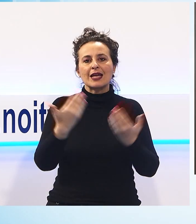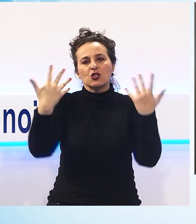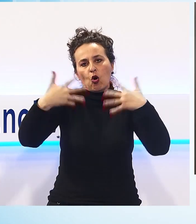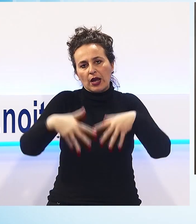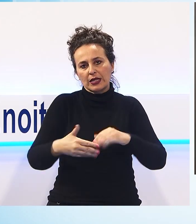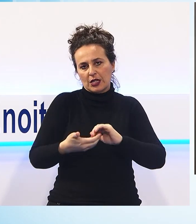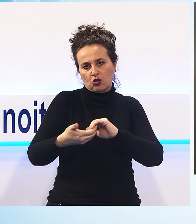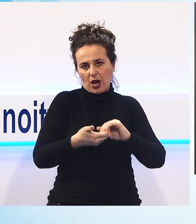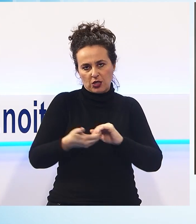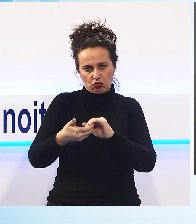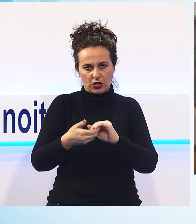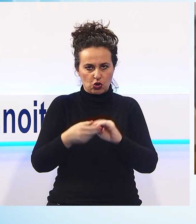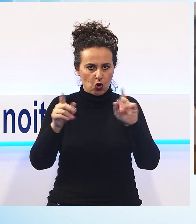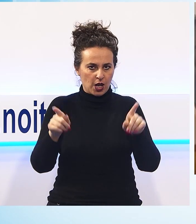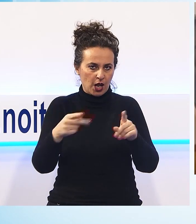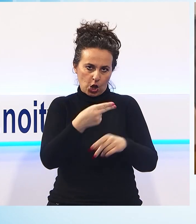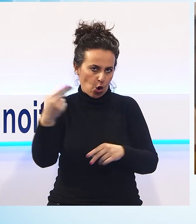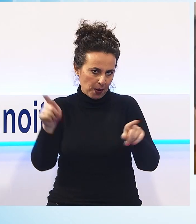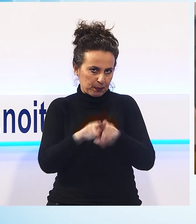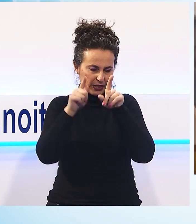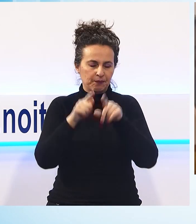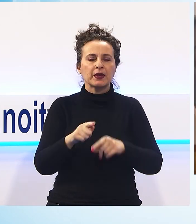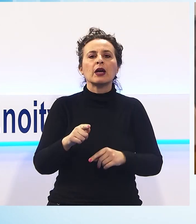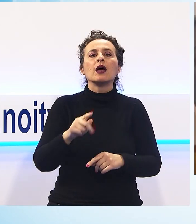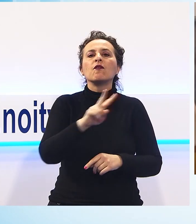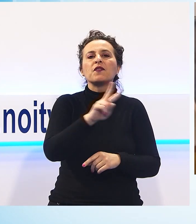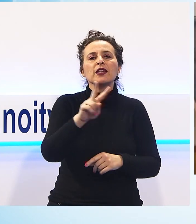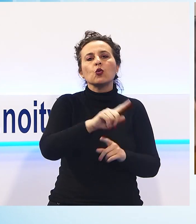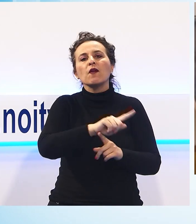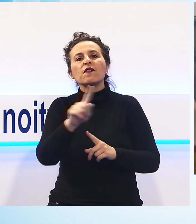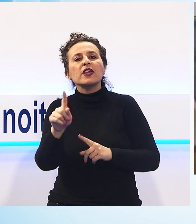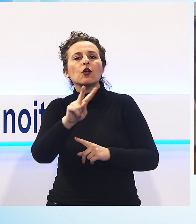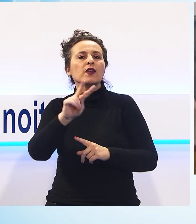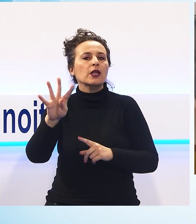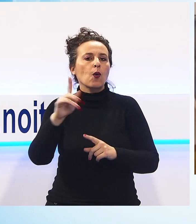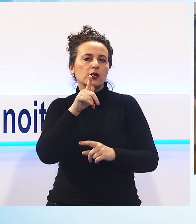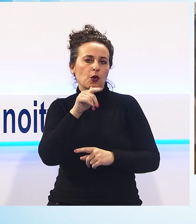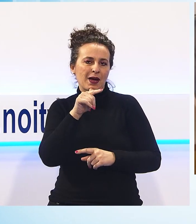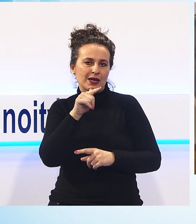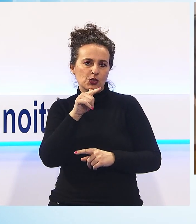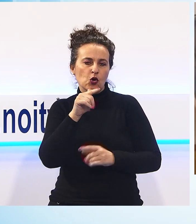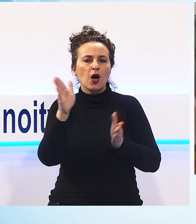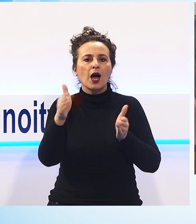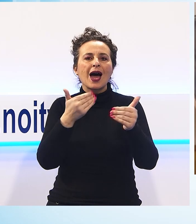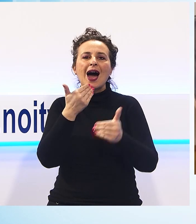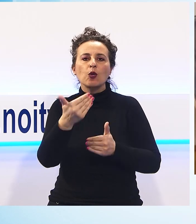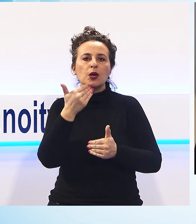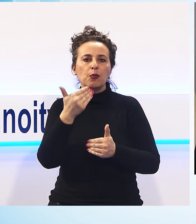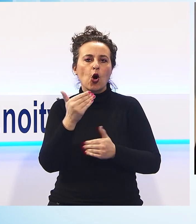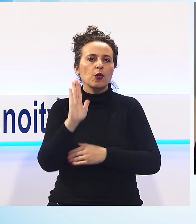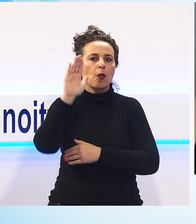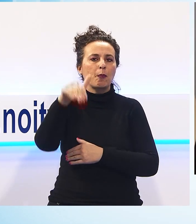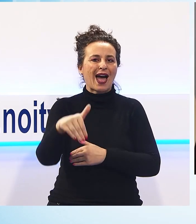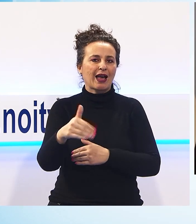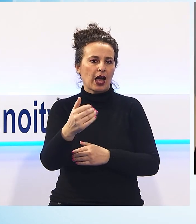associazione che si svolgerà dal 22 al 24 marzo nell'auditorium della Fondazione Banca del Monte. Come ogni anno, dalle 9 alle